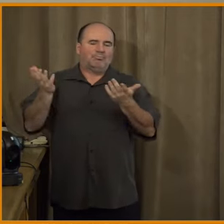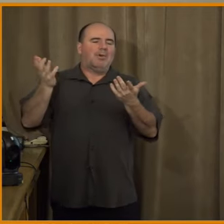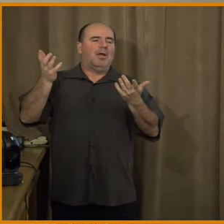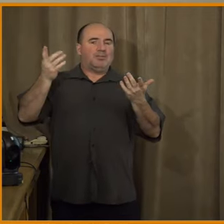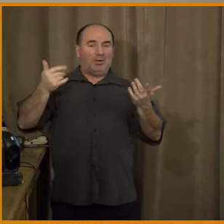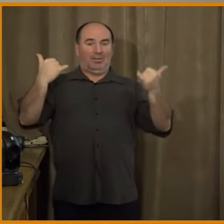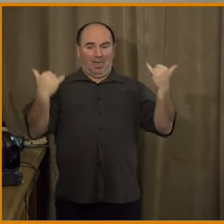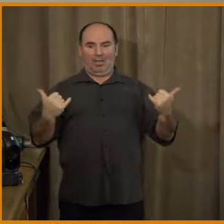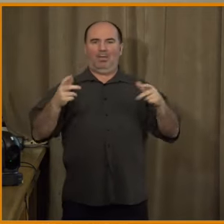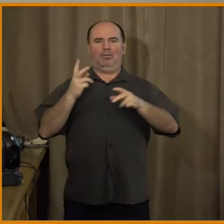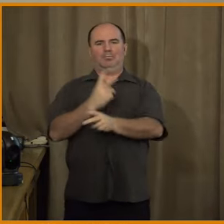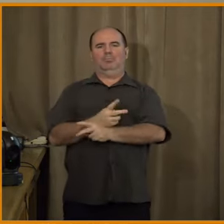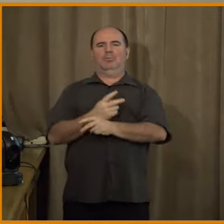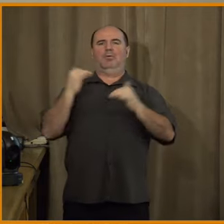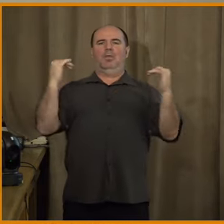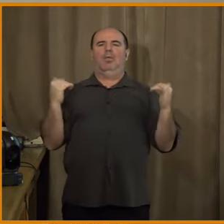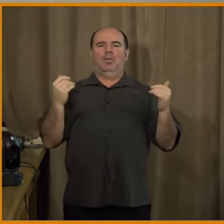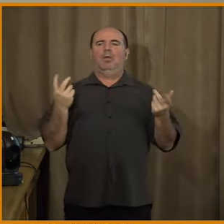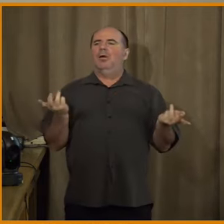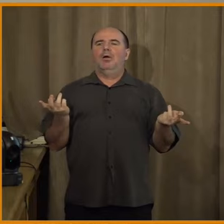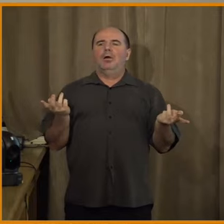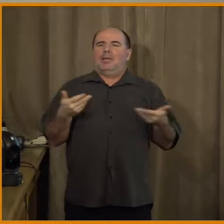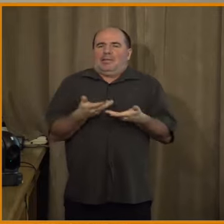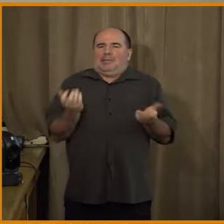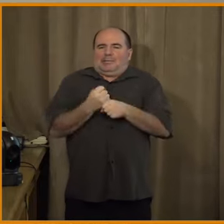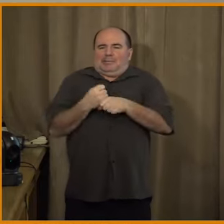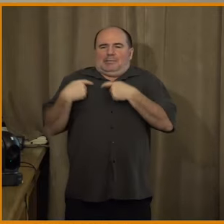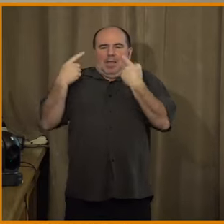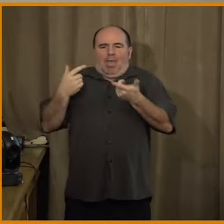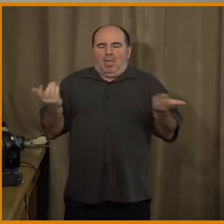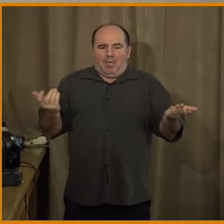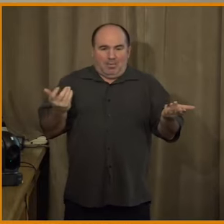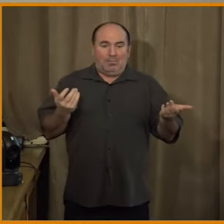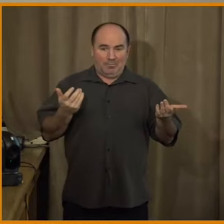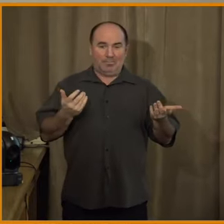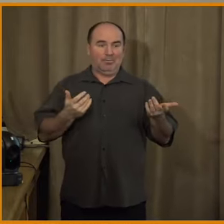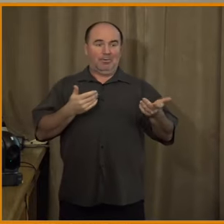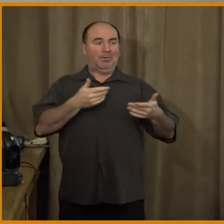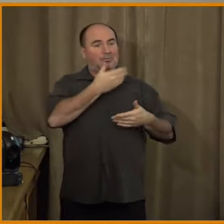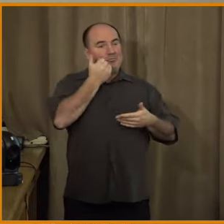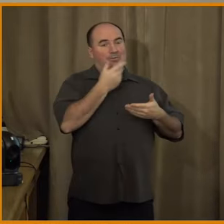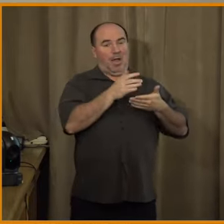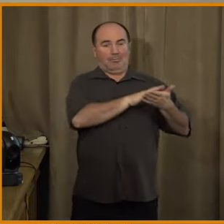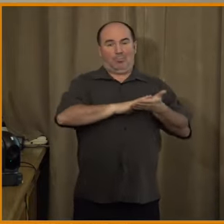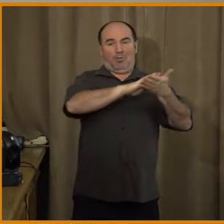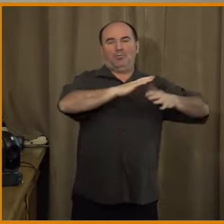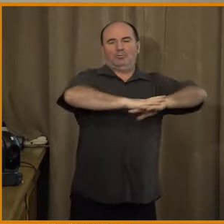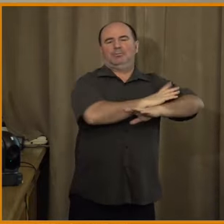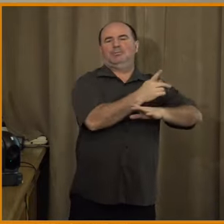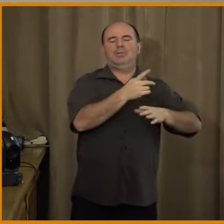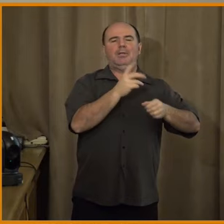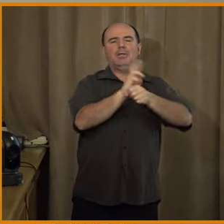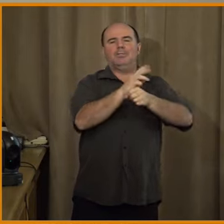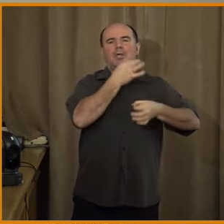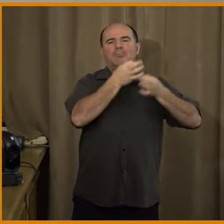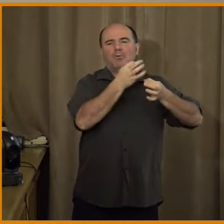A já chápu, proč část veřejnosti, která byla přesvědčena o tom, že dezinformace jsou hrozbou, proč vlastně teďka postrádají nějaký